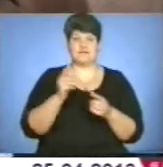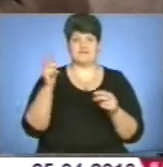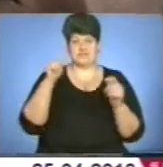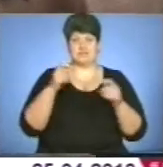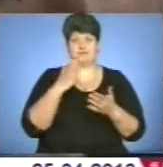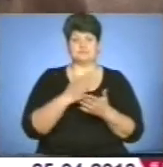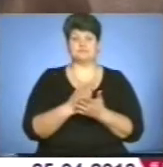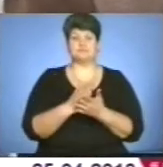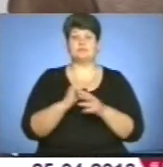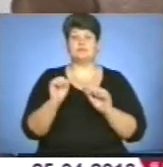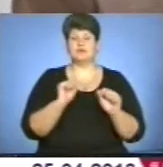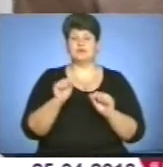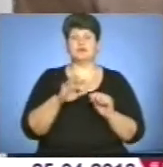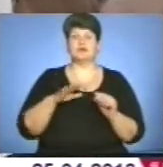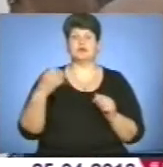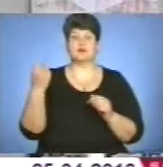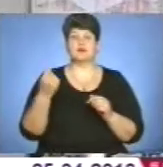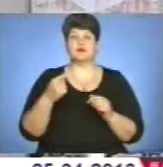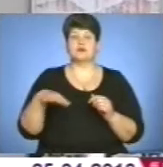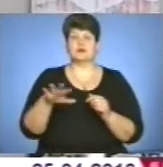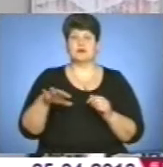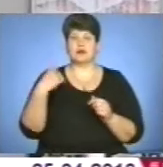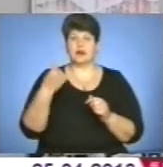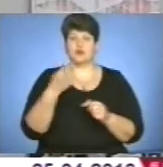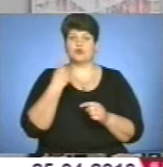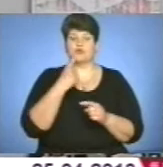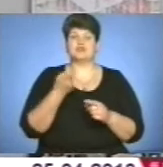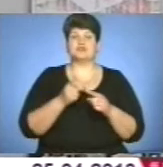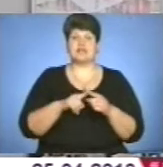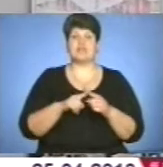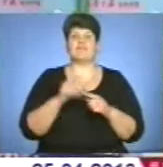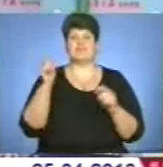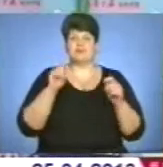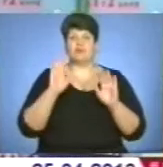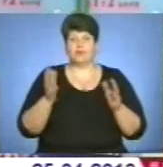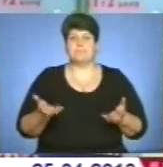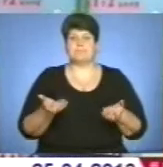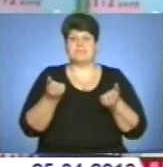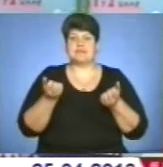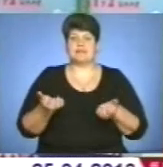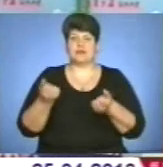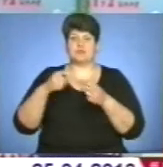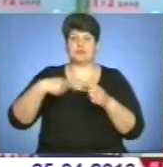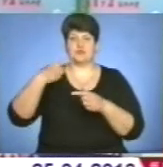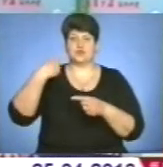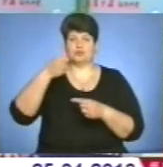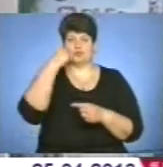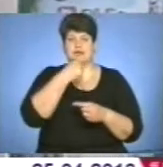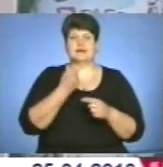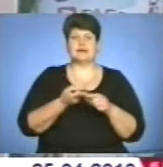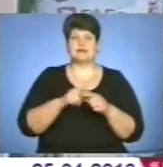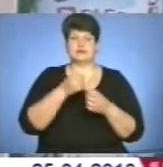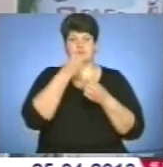Керівники краю зауважують, цей фестиваль підтримуватимуть і в наступні роки. Адже журафест – одна із найкращих традицій Тернополя,